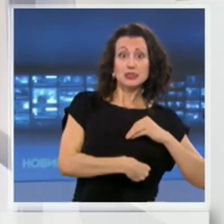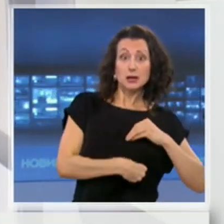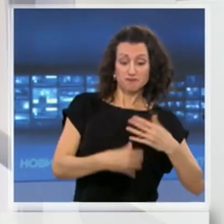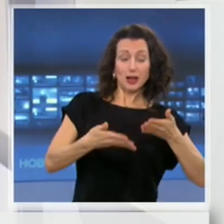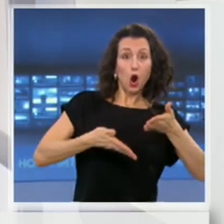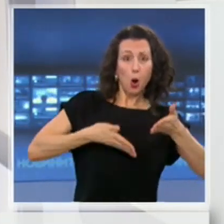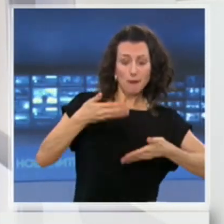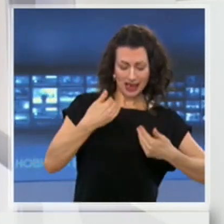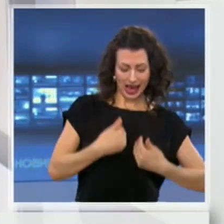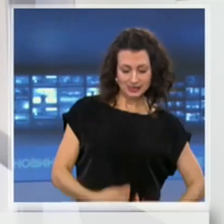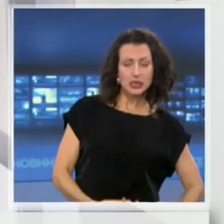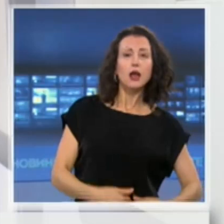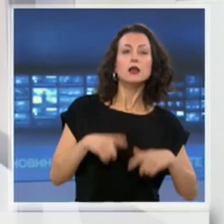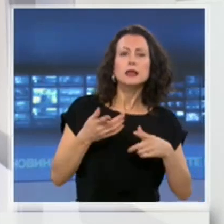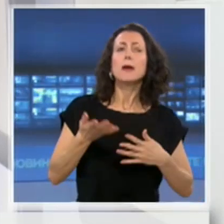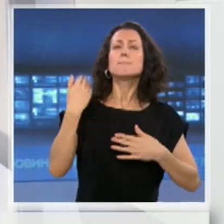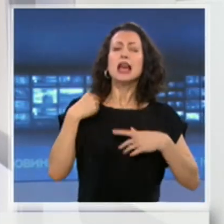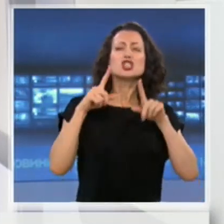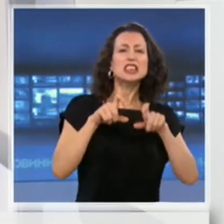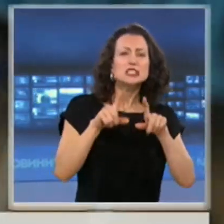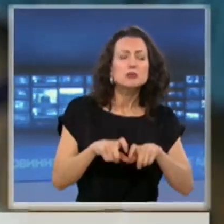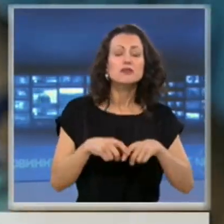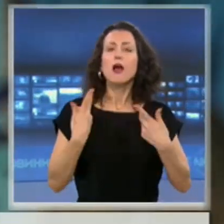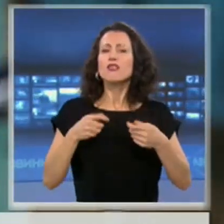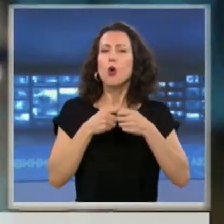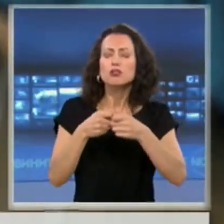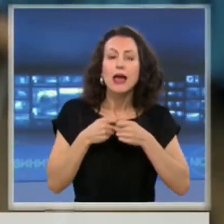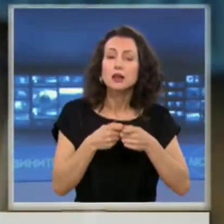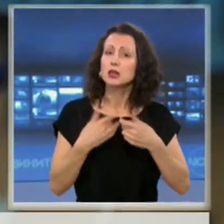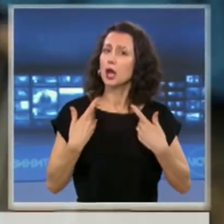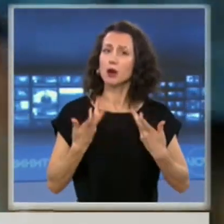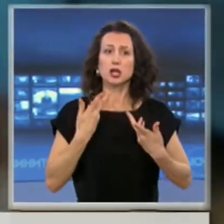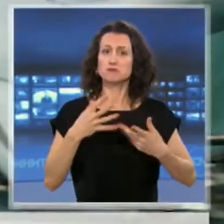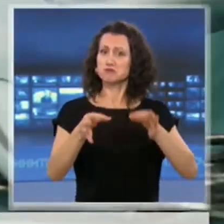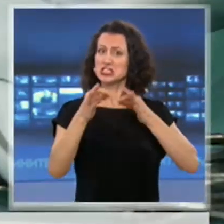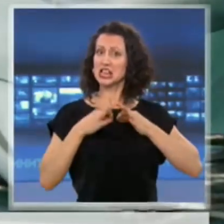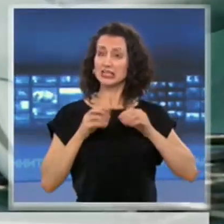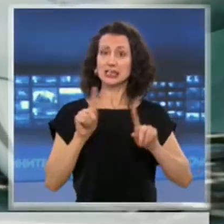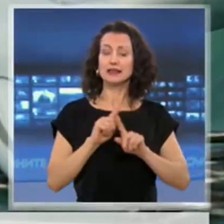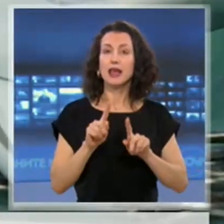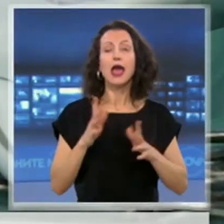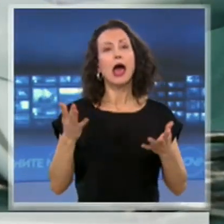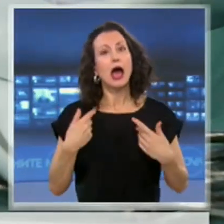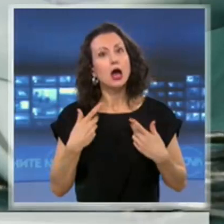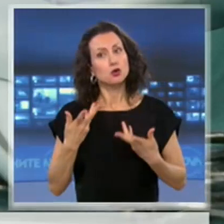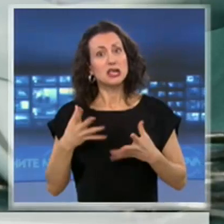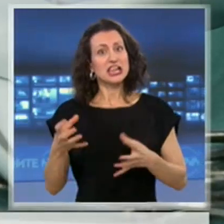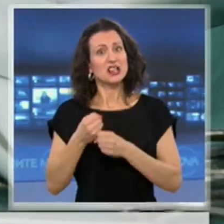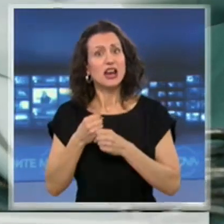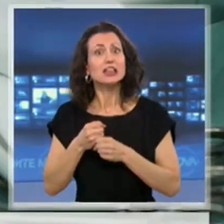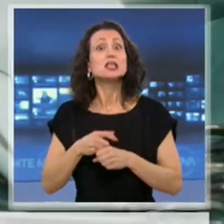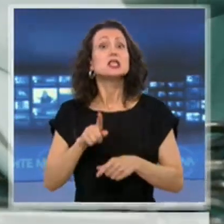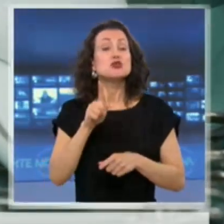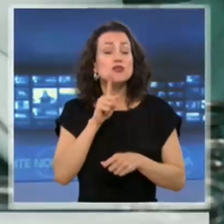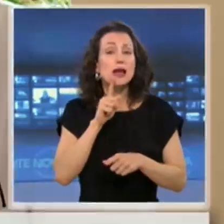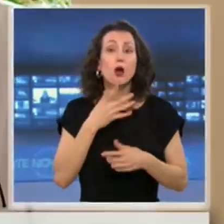назад във времето, какви контакти имат. А при доказа на коронавирусна инфекция на рецепиента, медиците ще лекуват